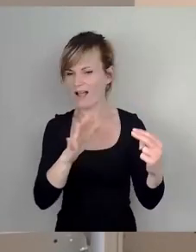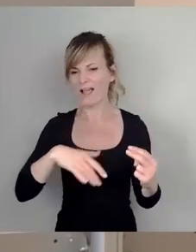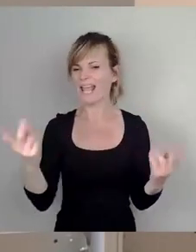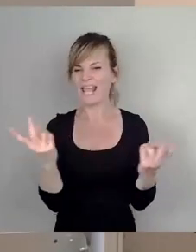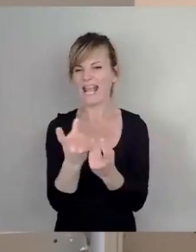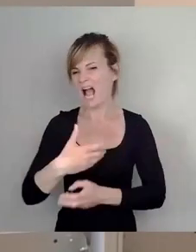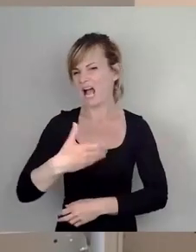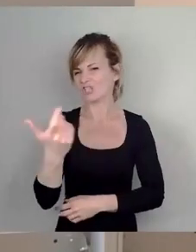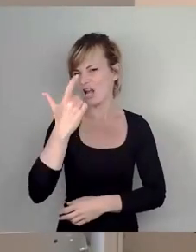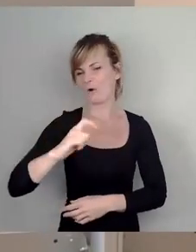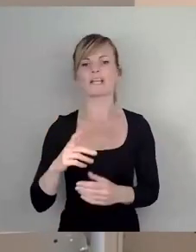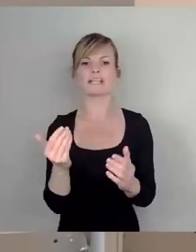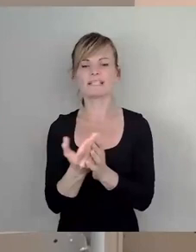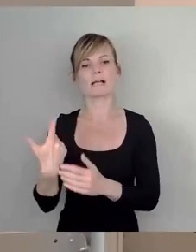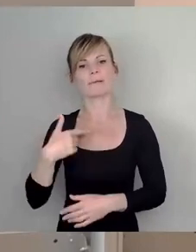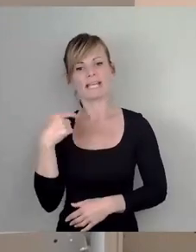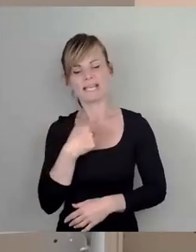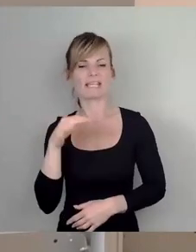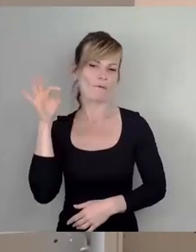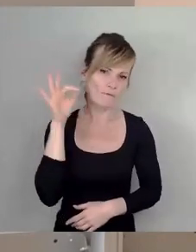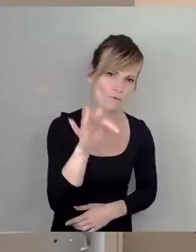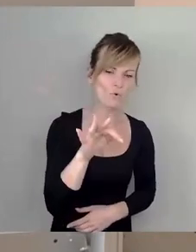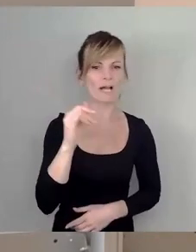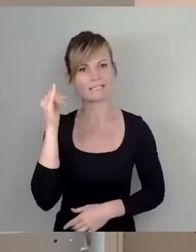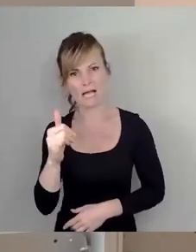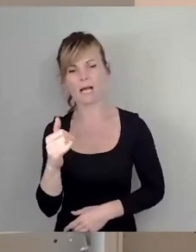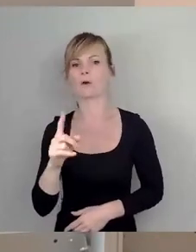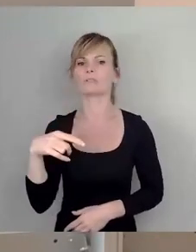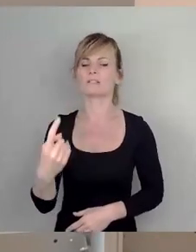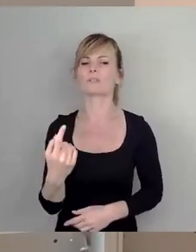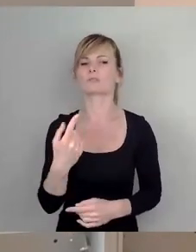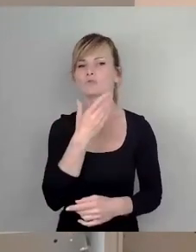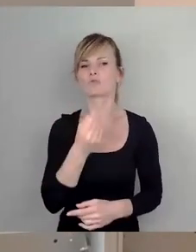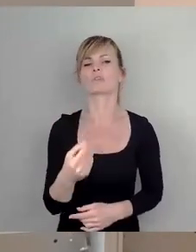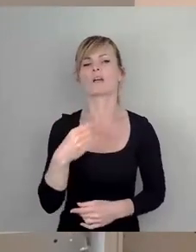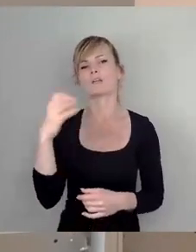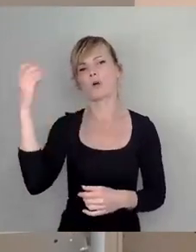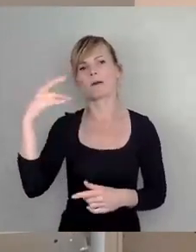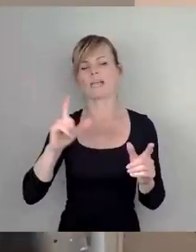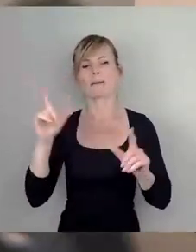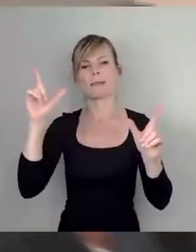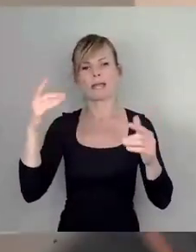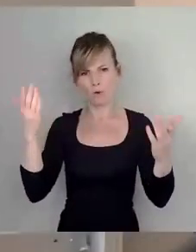und deswegen, ich werde für Freetags stimmen und ansonsten schöne Sommerferien, Parion.